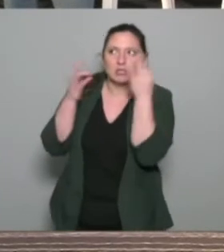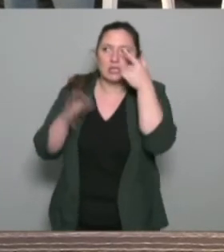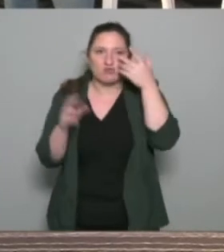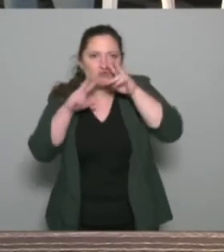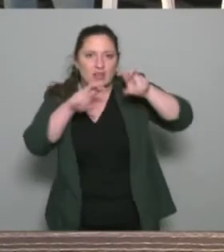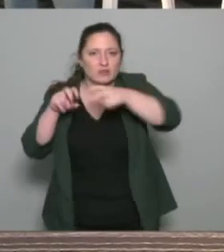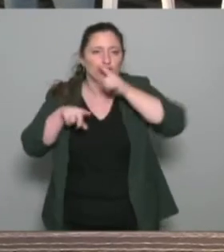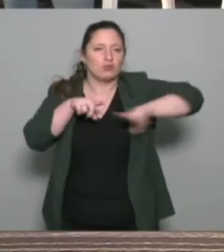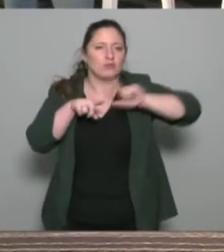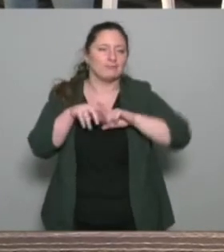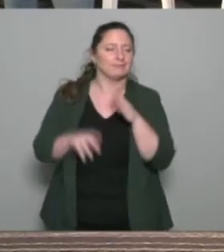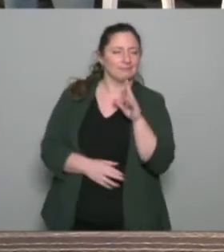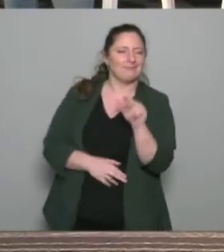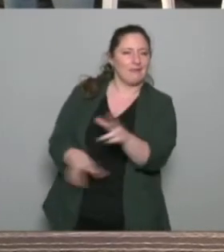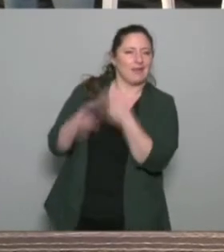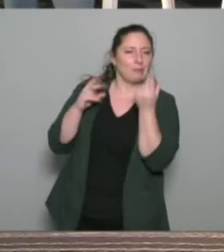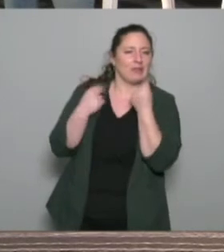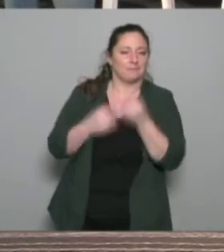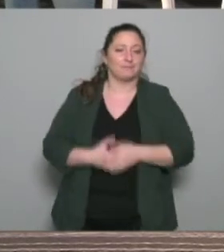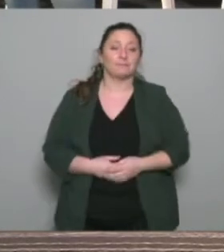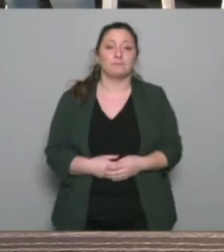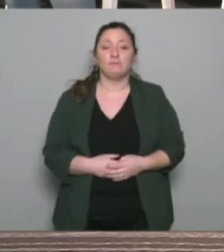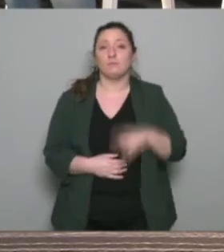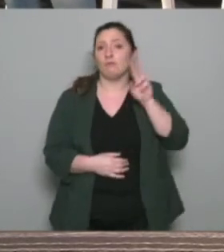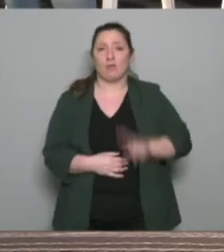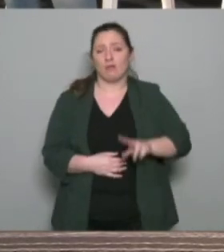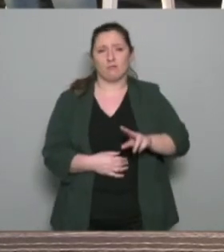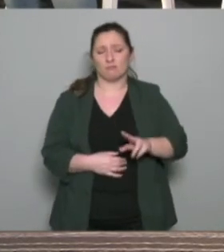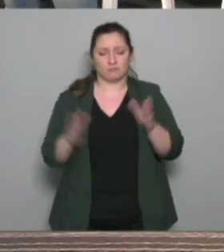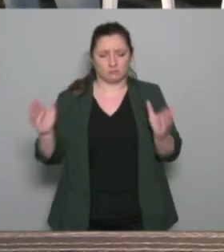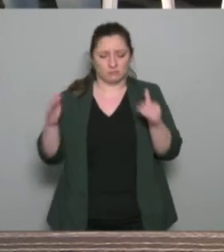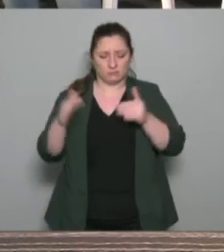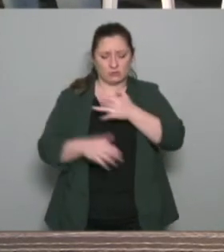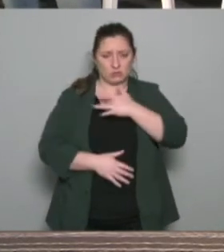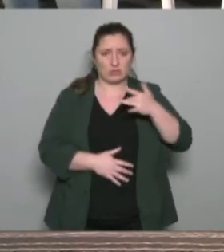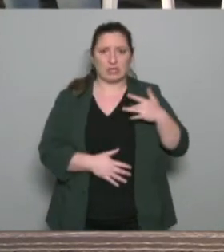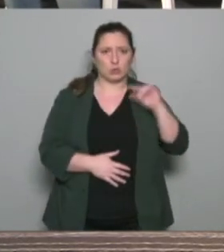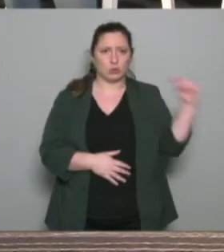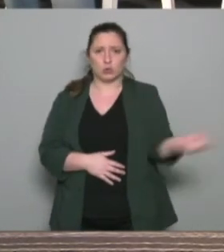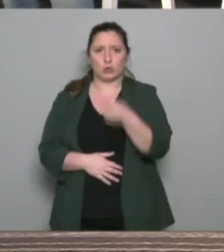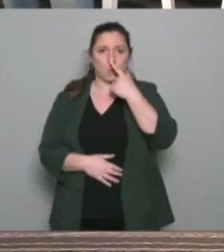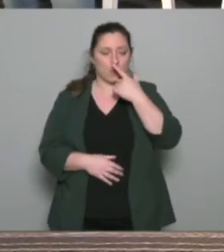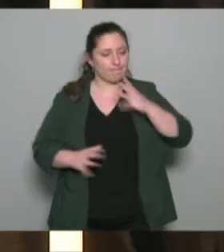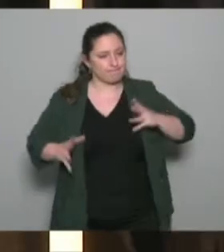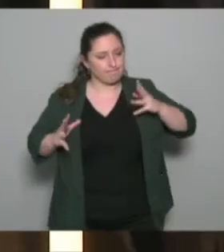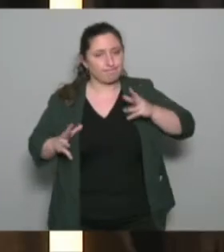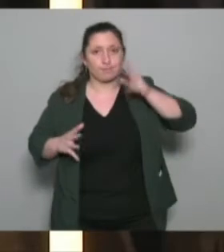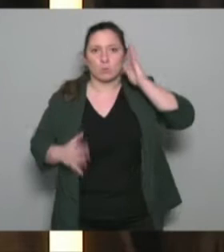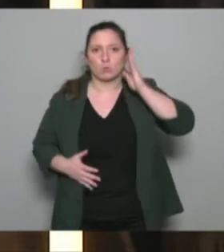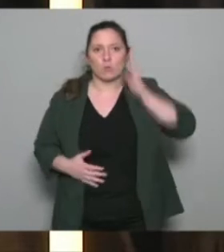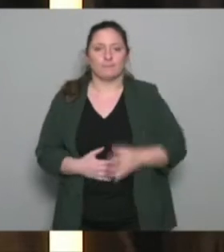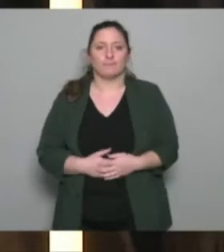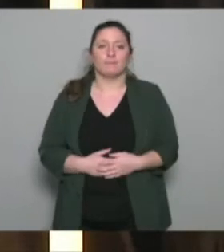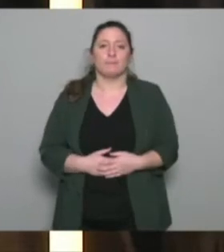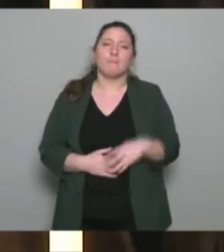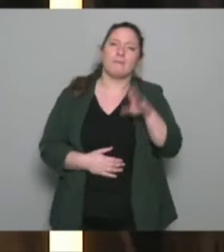Alors, la santé, c'est quelque chose, on a bien vu depuis deux jours, la santé, c'est un sujet qui nous concerne tous, mais qui pose problème. Alors, pourquoi ça pose problème, la